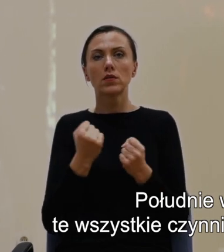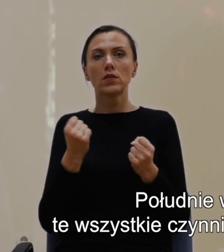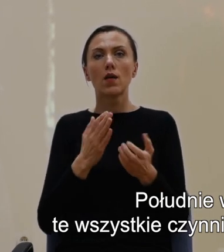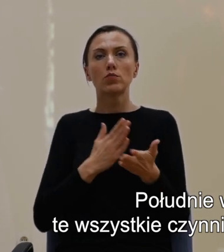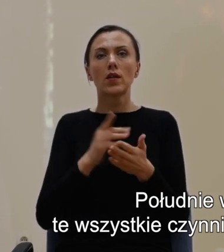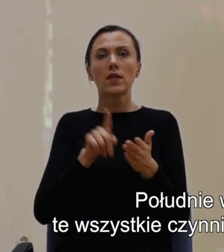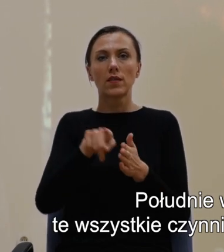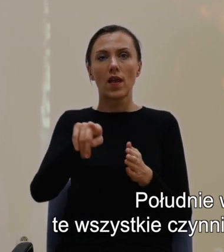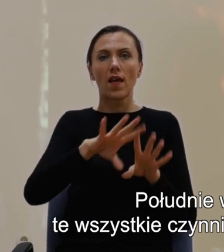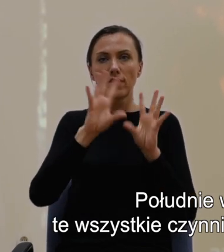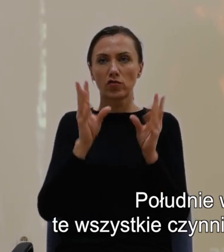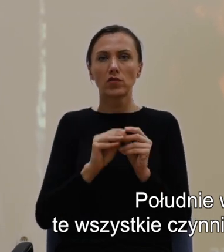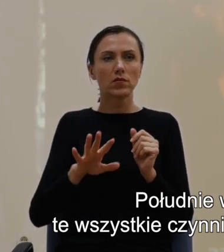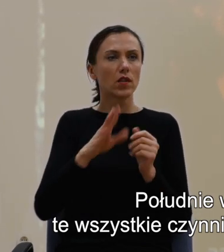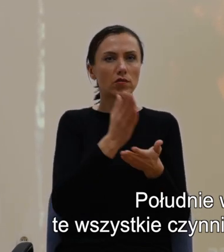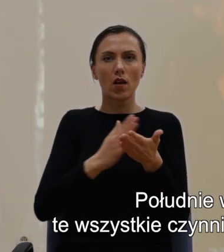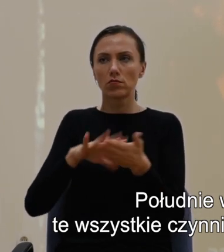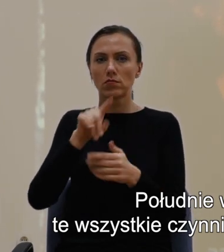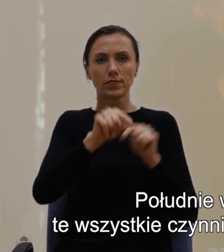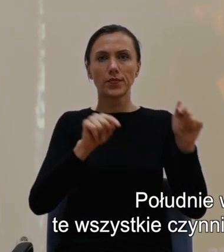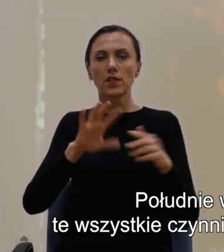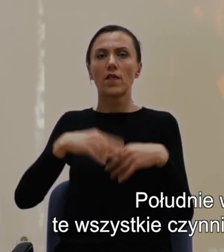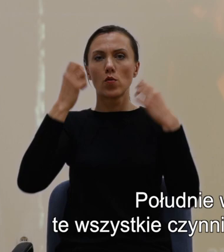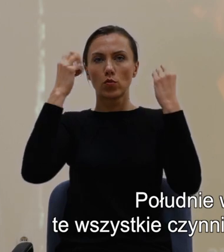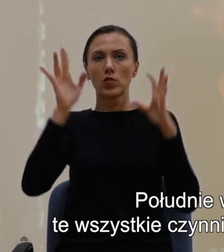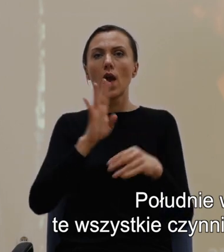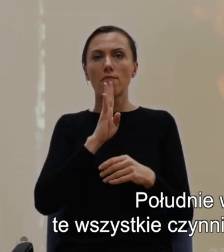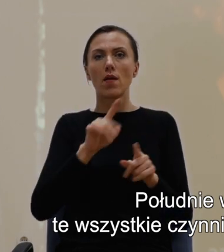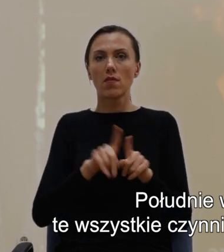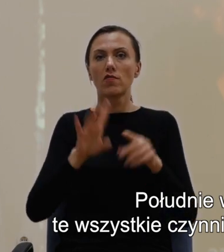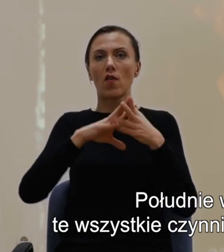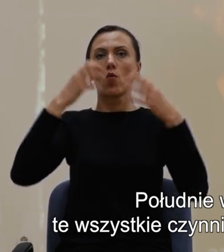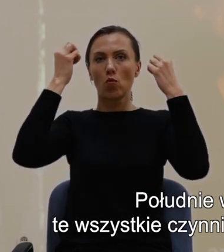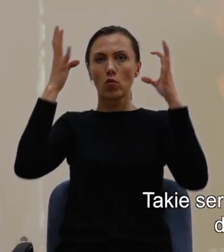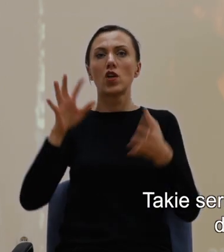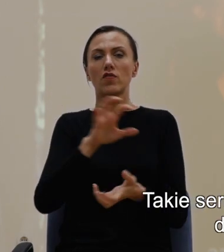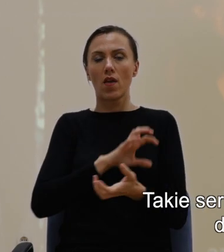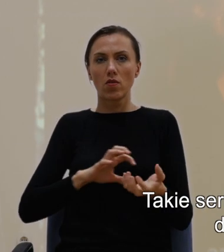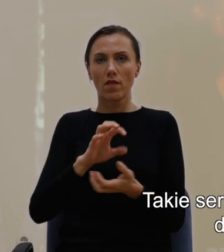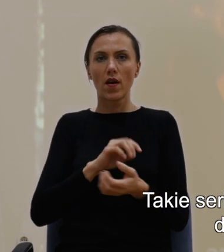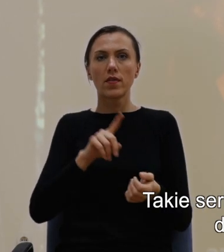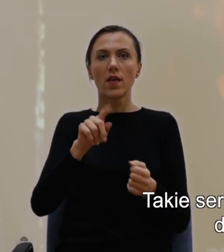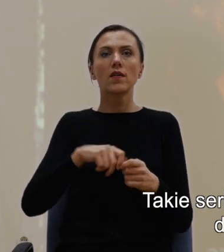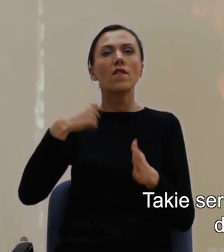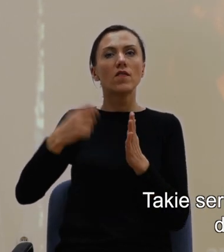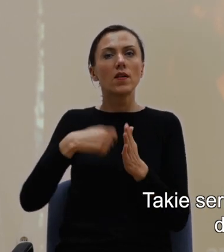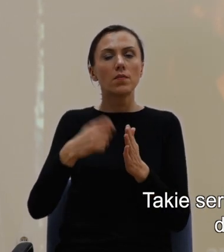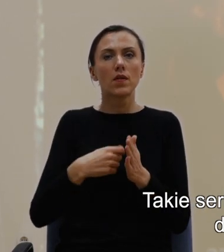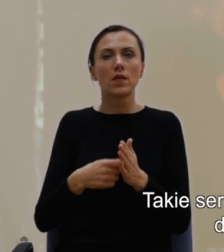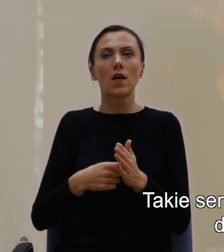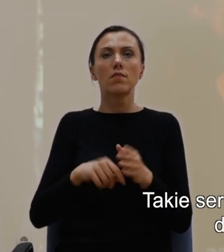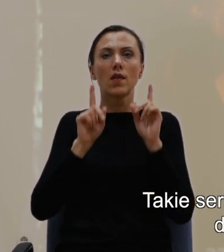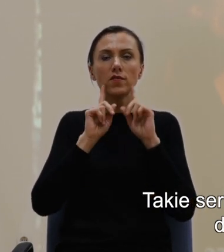wszystkie czynniki w kulturze amerykańskiej i kulturze światowej. Takie seriale jak True Detective